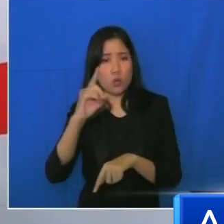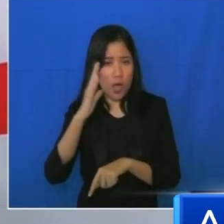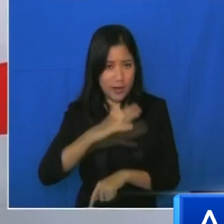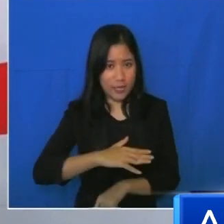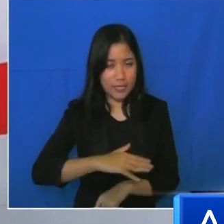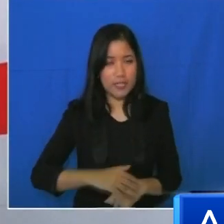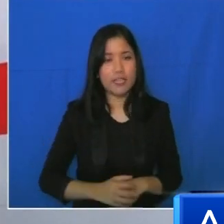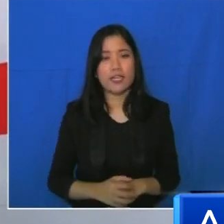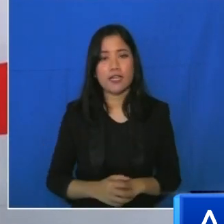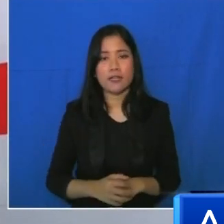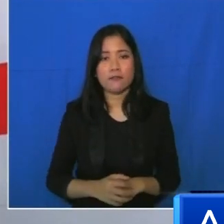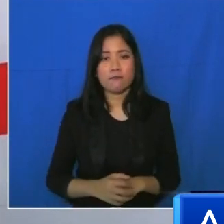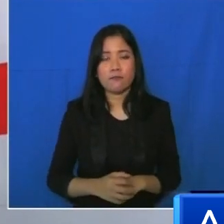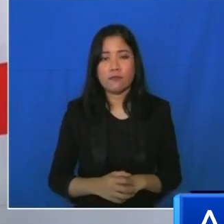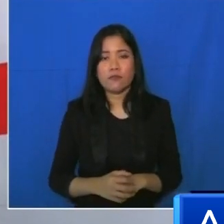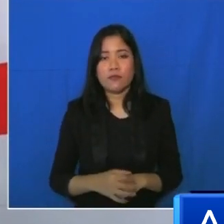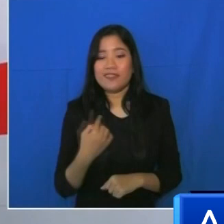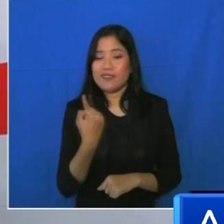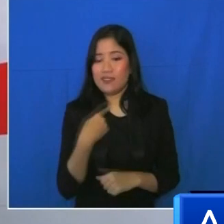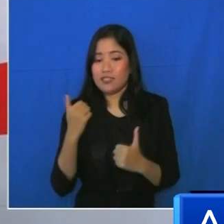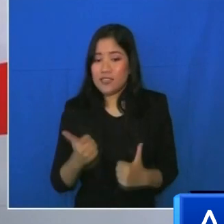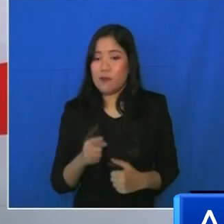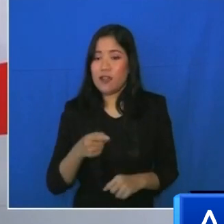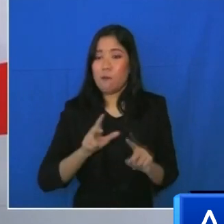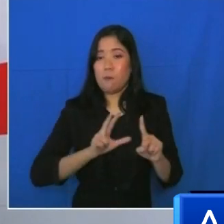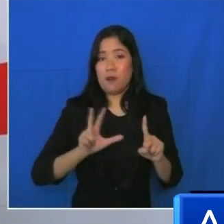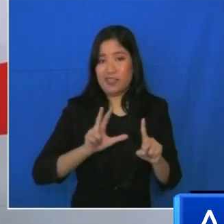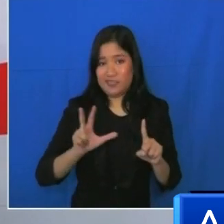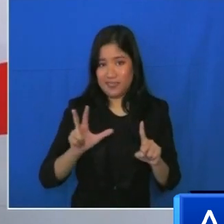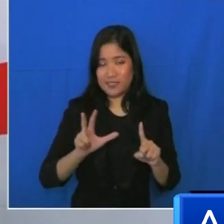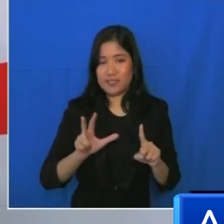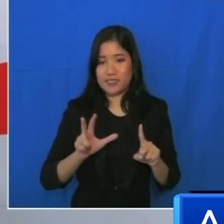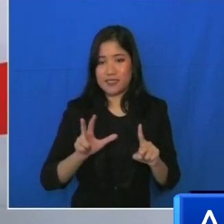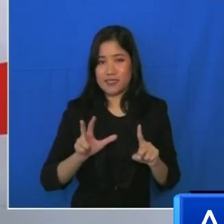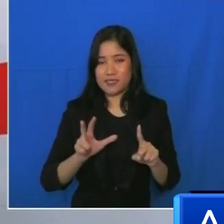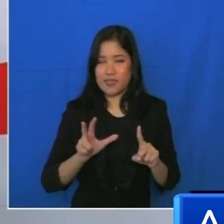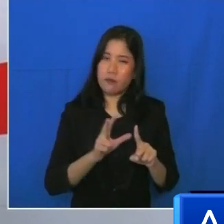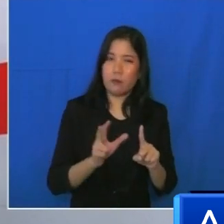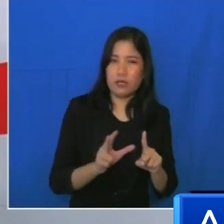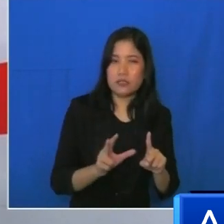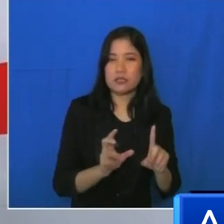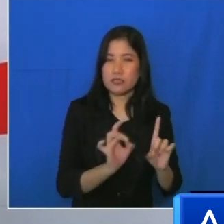Kemudian kita juga menyiapkan ada 18 buah, 18 buah,